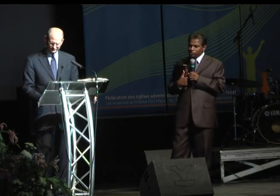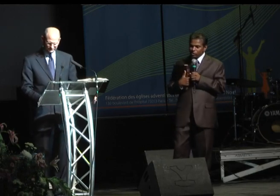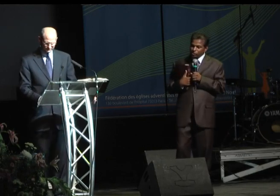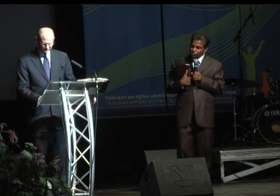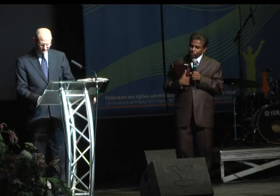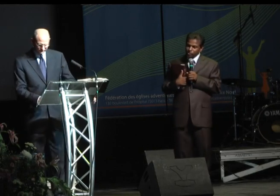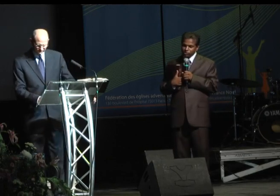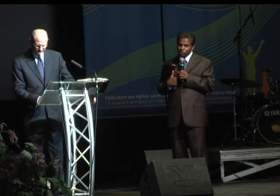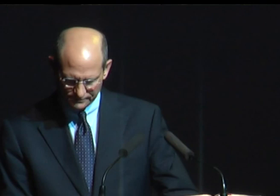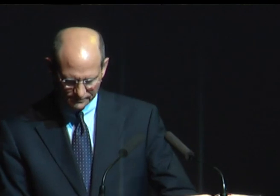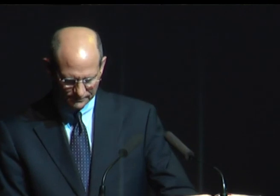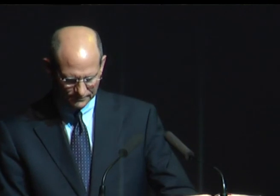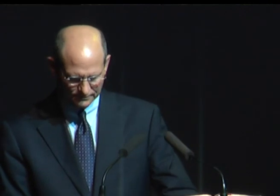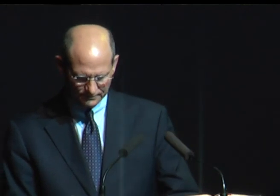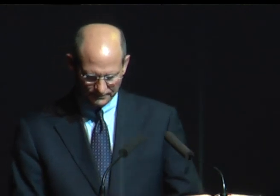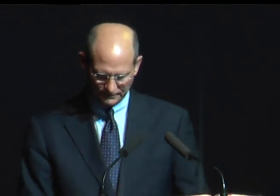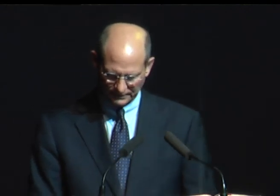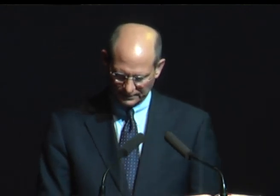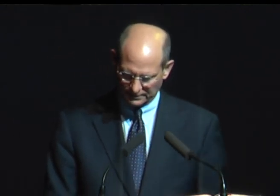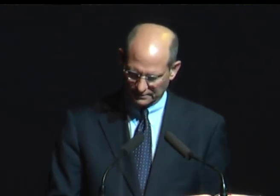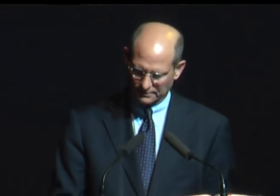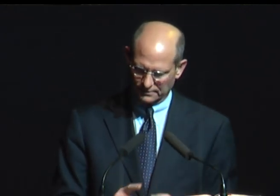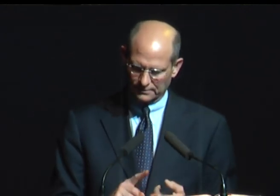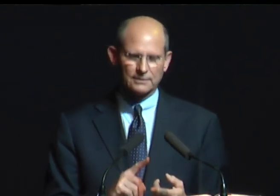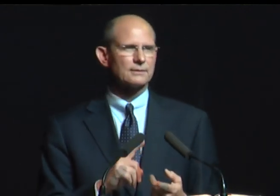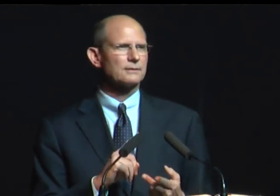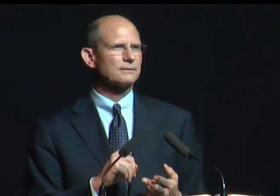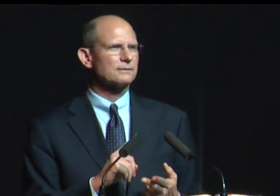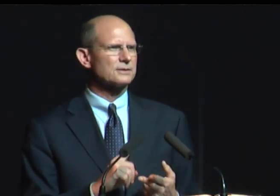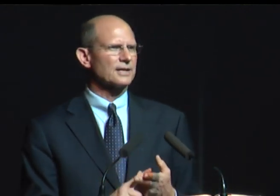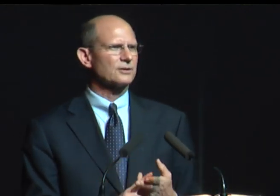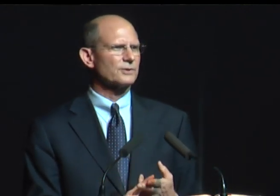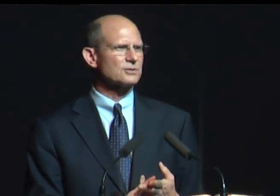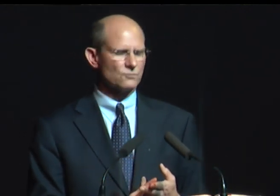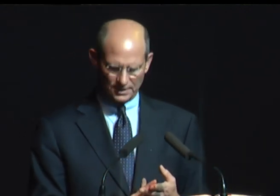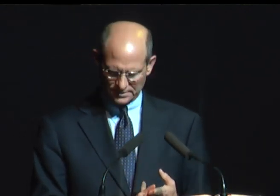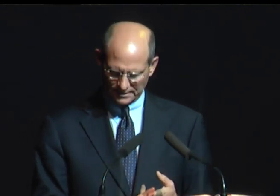À cause de ce doute, Dieu ne pouvait pas répandre son esprit ou sa bénédiction.